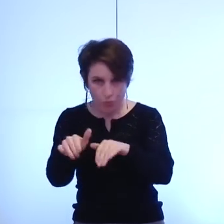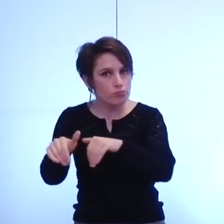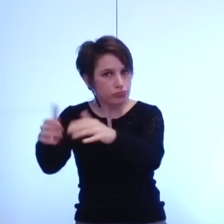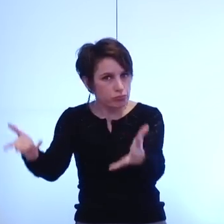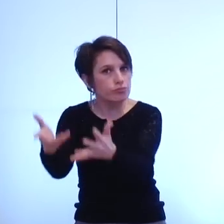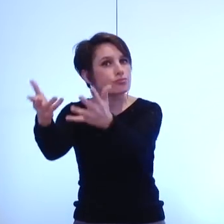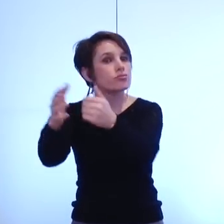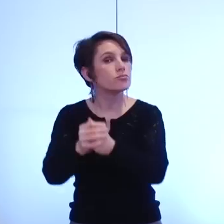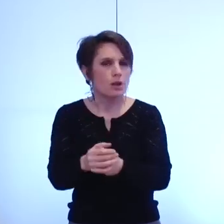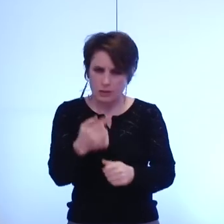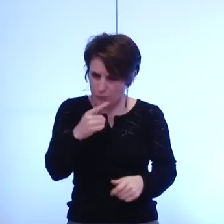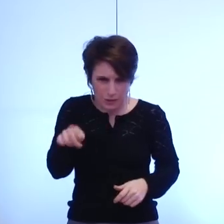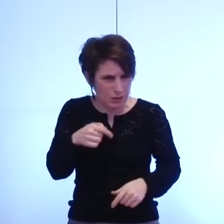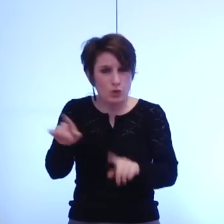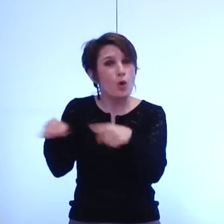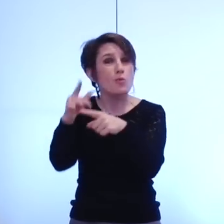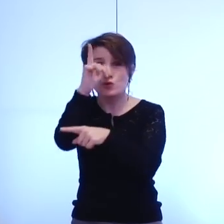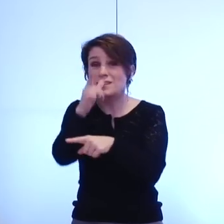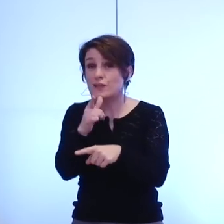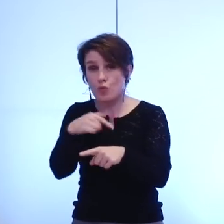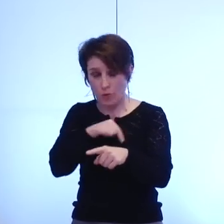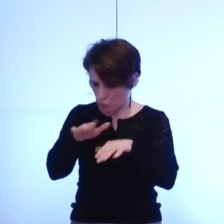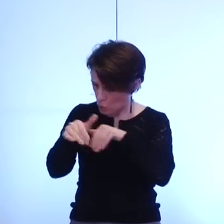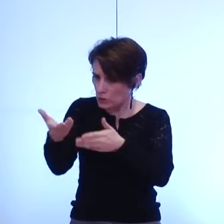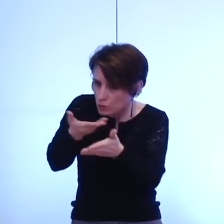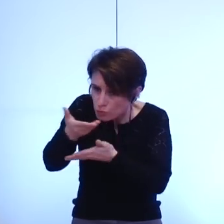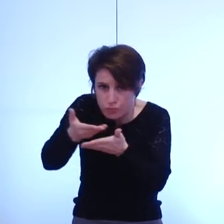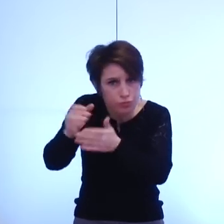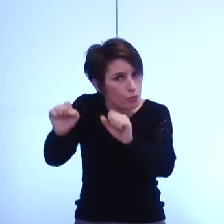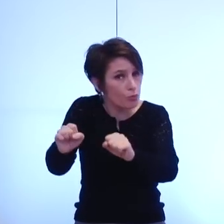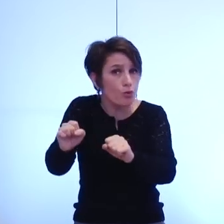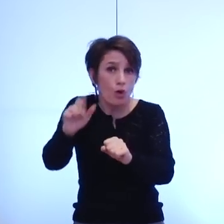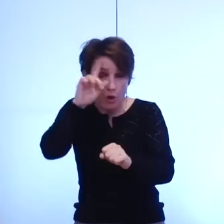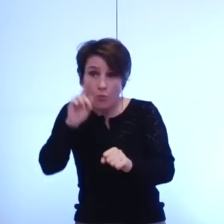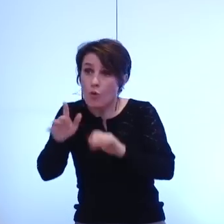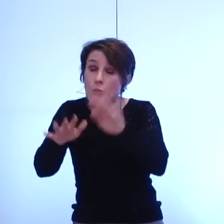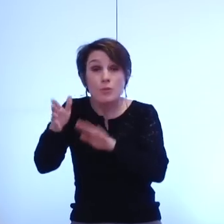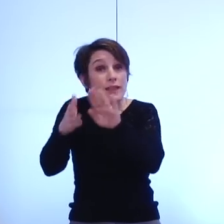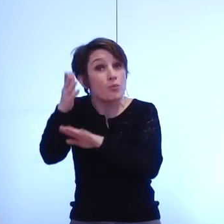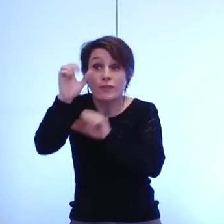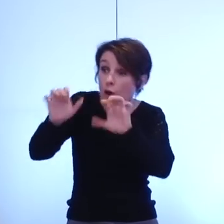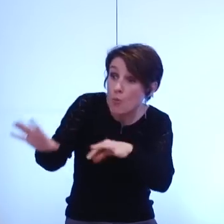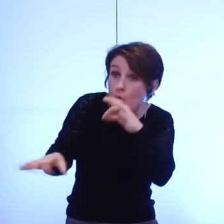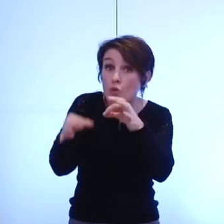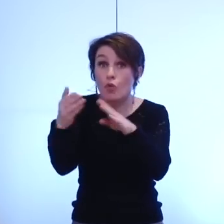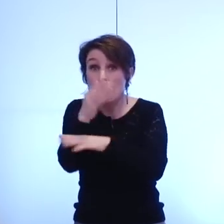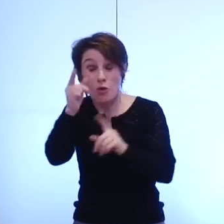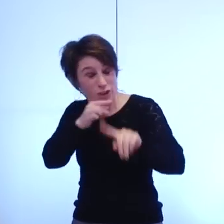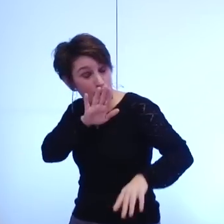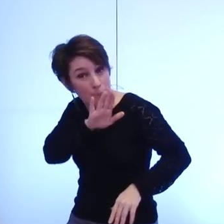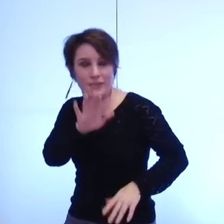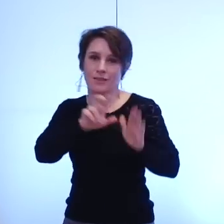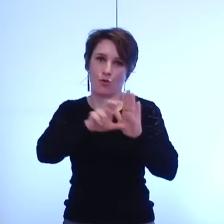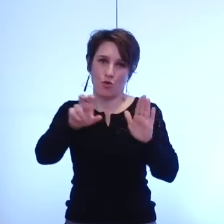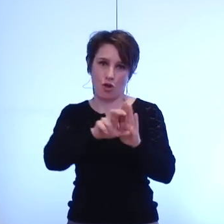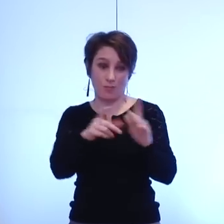continuerons donc le dialogue avec les musiciens du Louvre et peut-être pourrons-nous trouver un projet commun à la ville de Grenoble et aux musiciens du Louvre qui